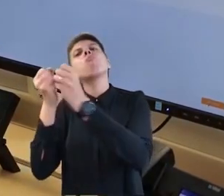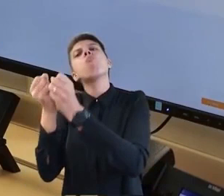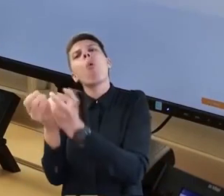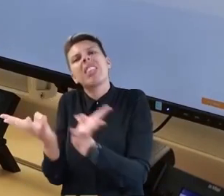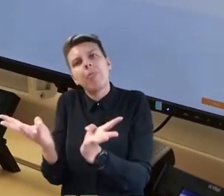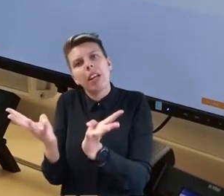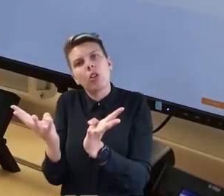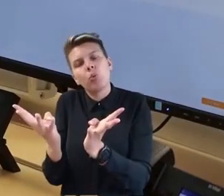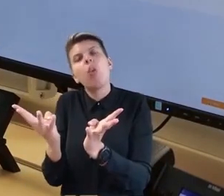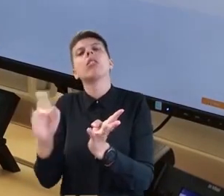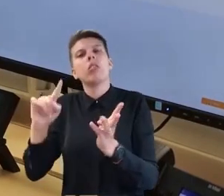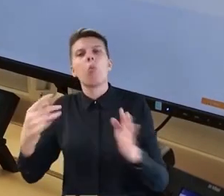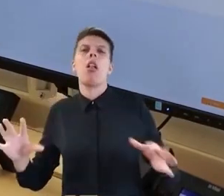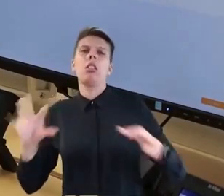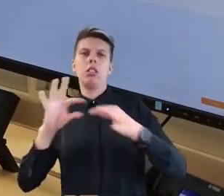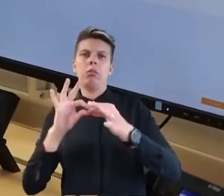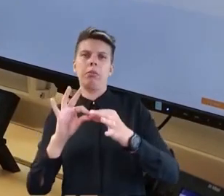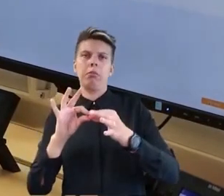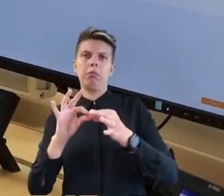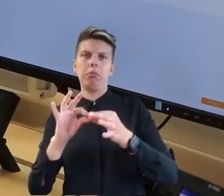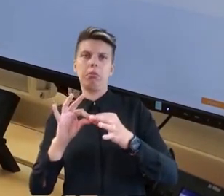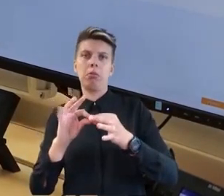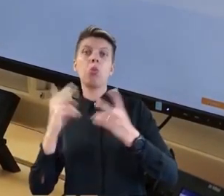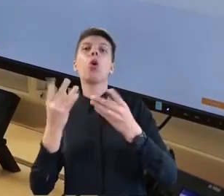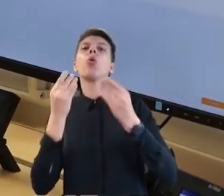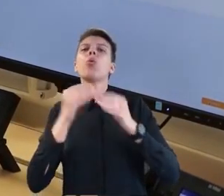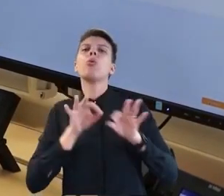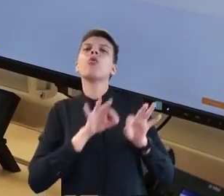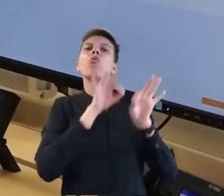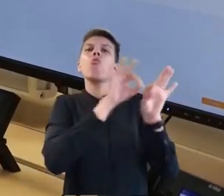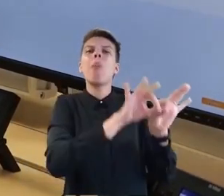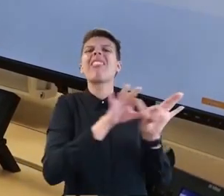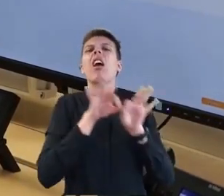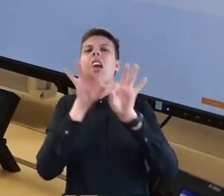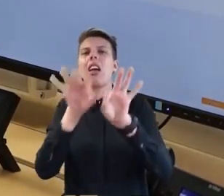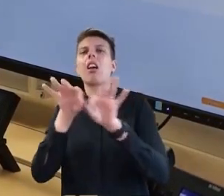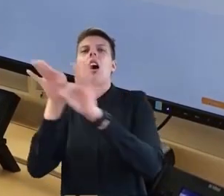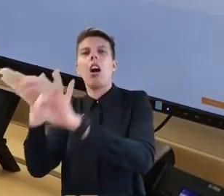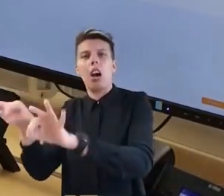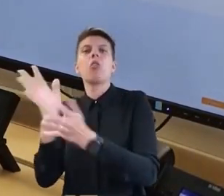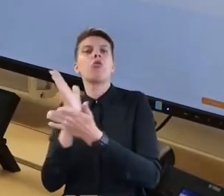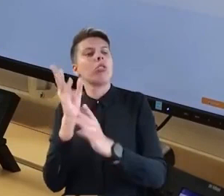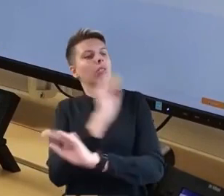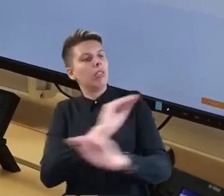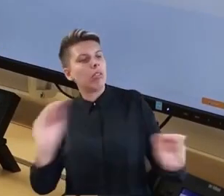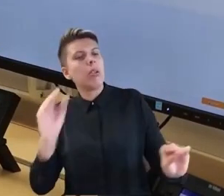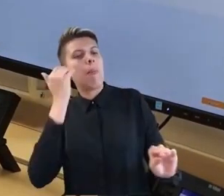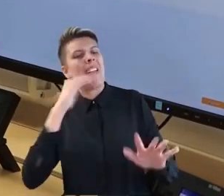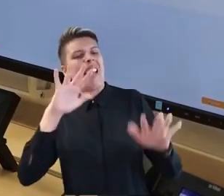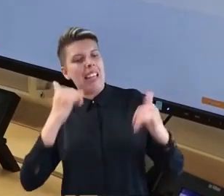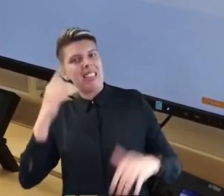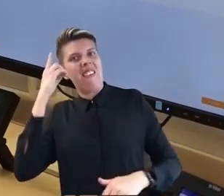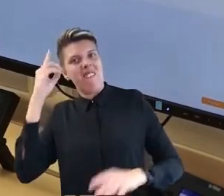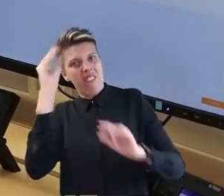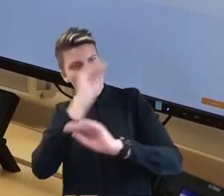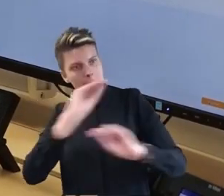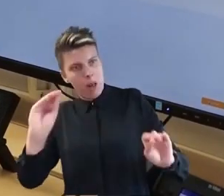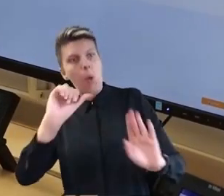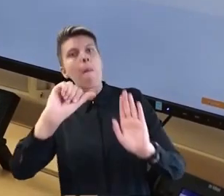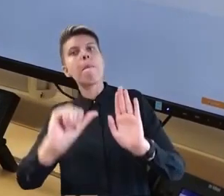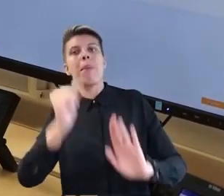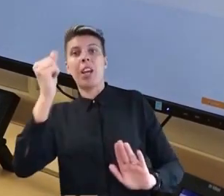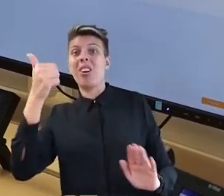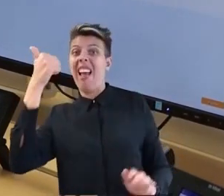kommen, und auch alle Überträger für die Daten aufgefordert werden, mit dieser Warnmeldung in Priorität